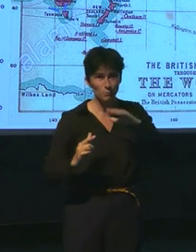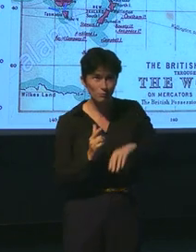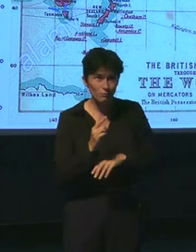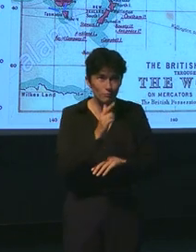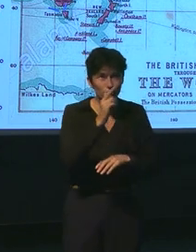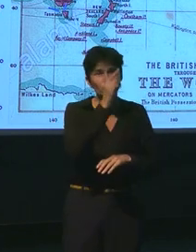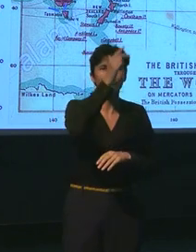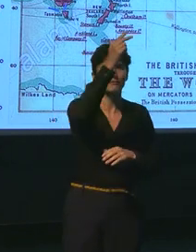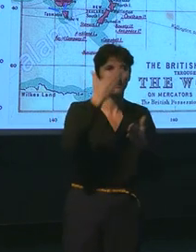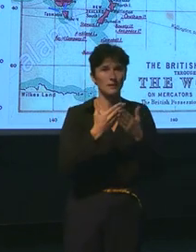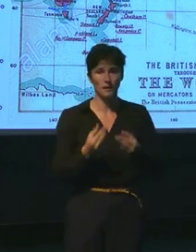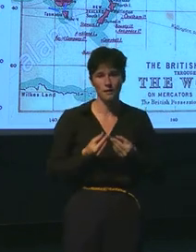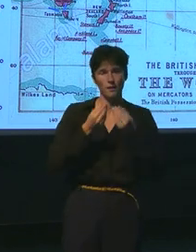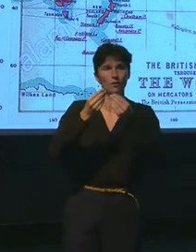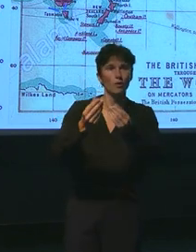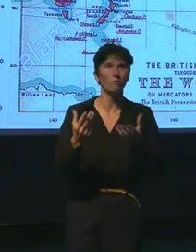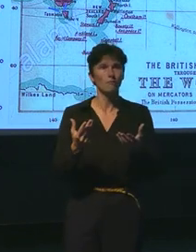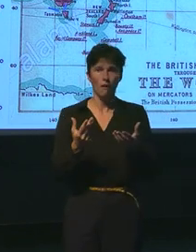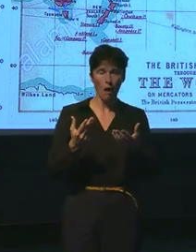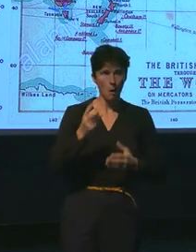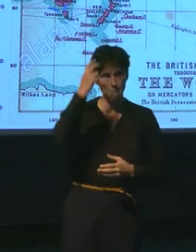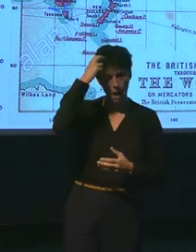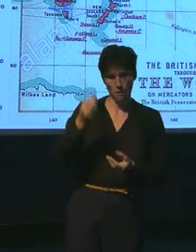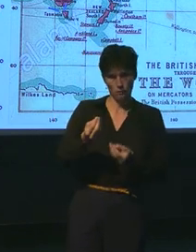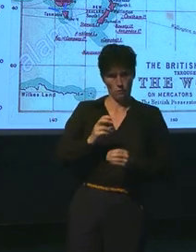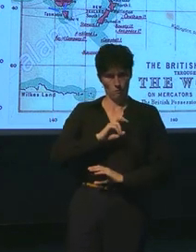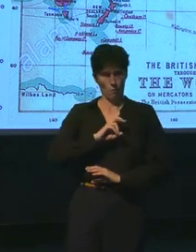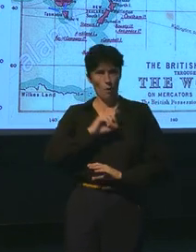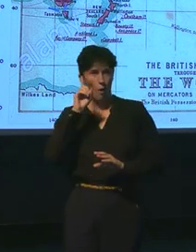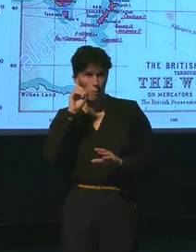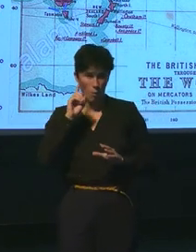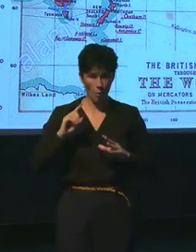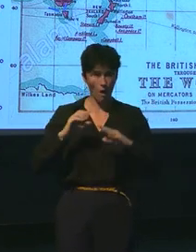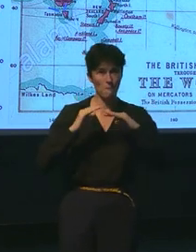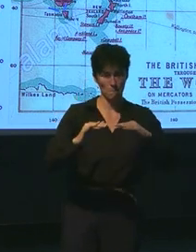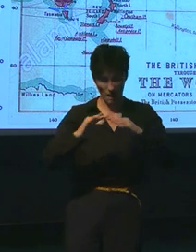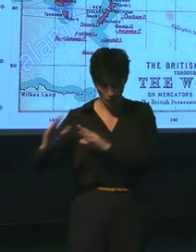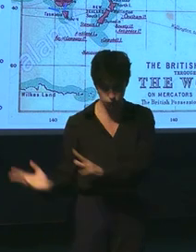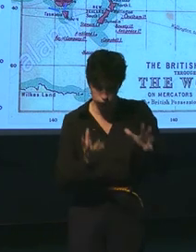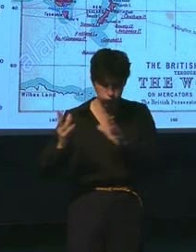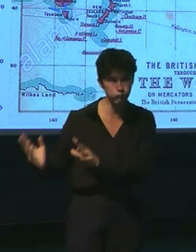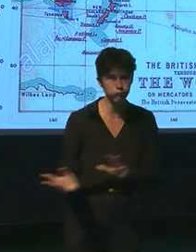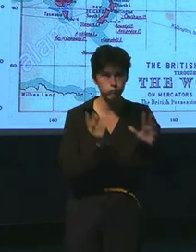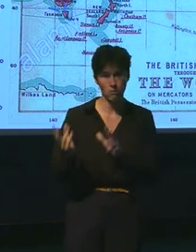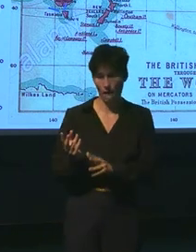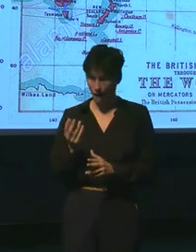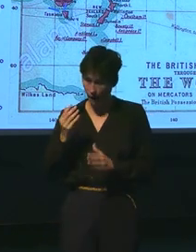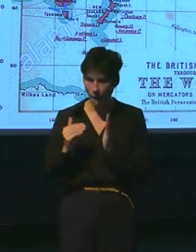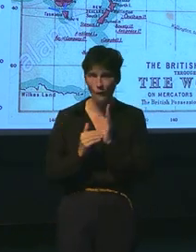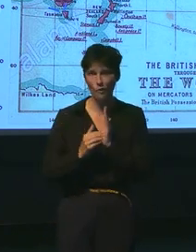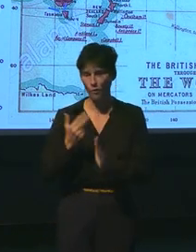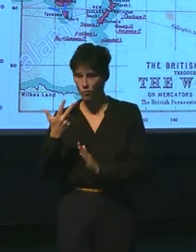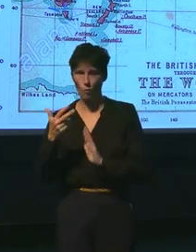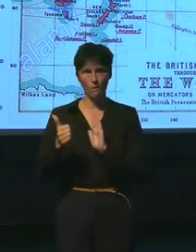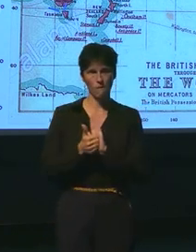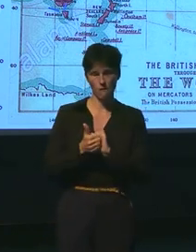gigantesque qui effraie les marins de Malström. et là, il faut encore une autre trois héros sont précipités